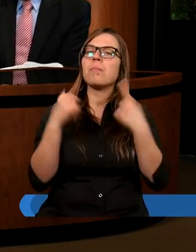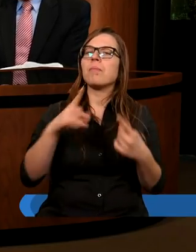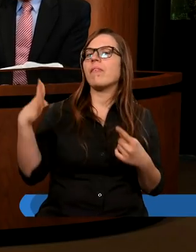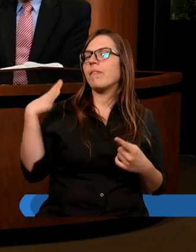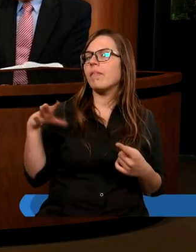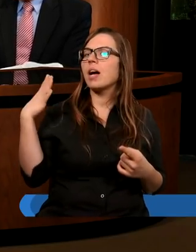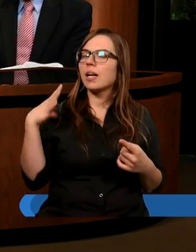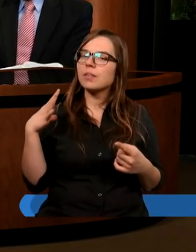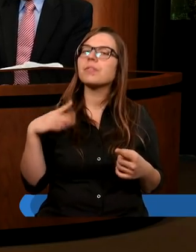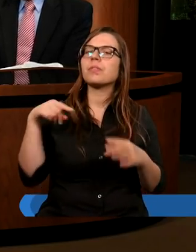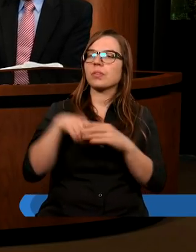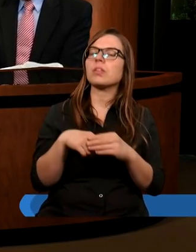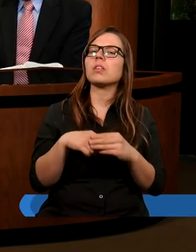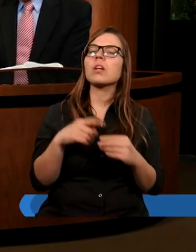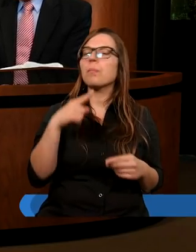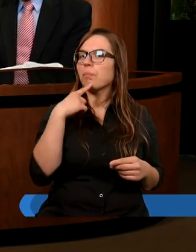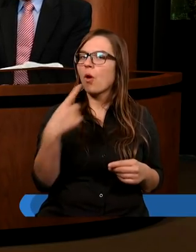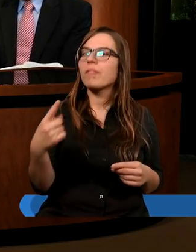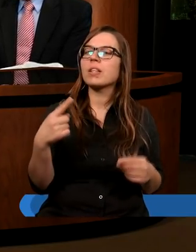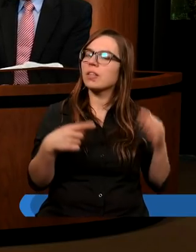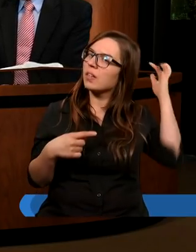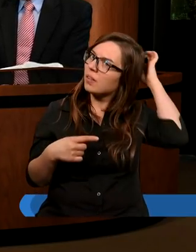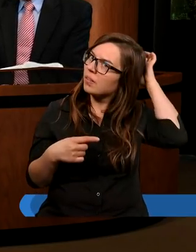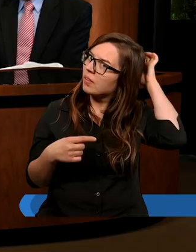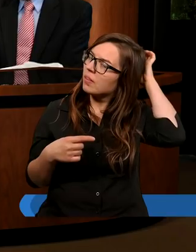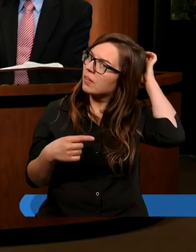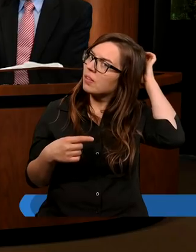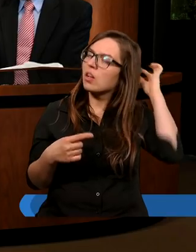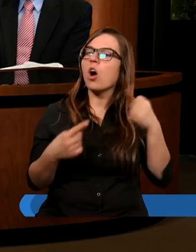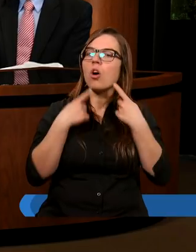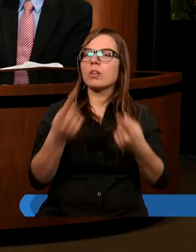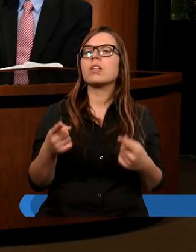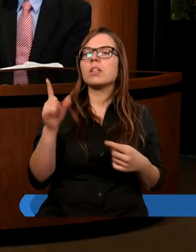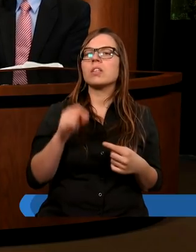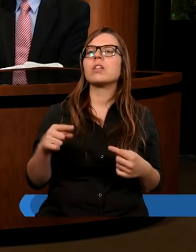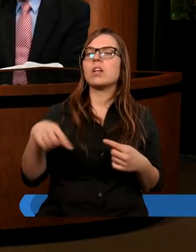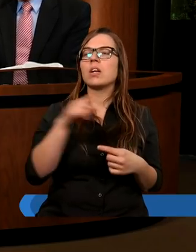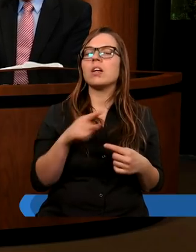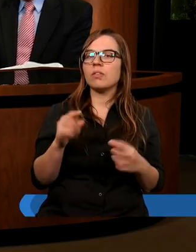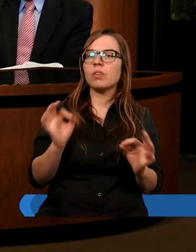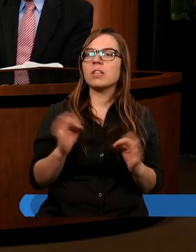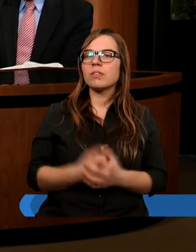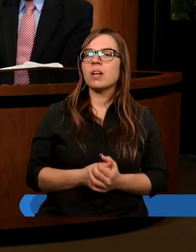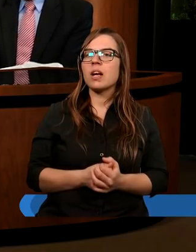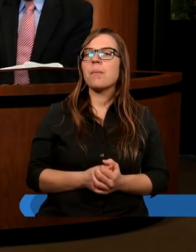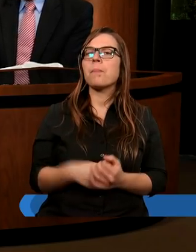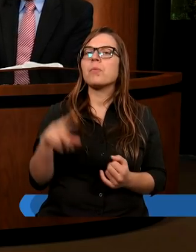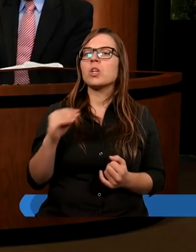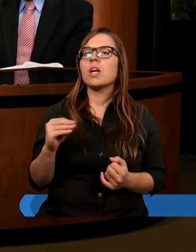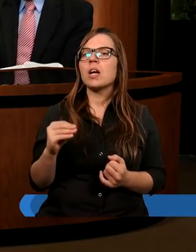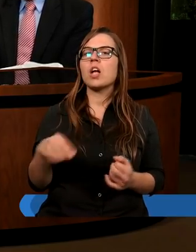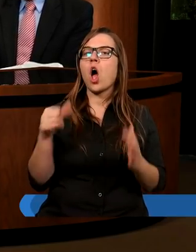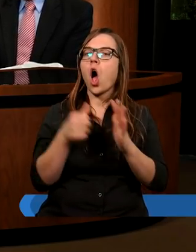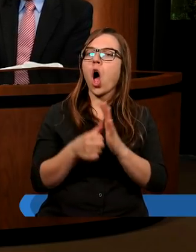że warto tutaj powiedzieć, oświadczyć bardzo uczciwie, że